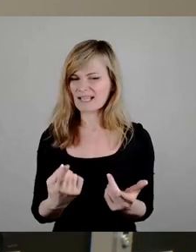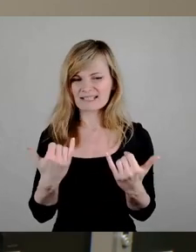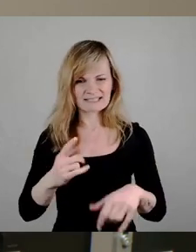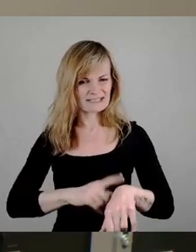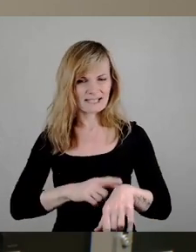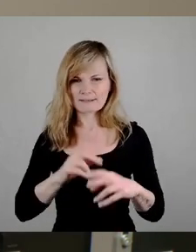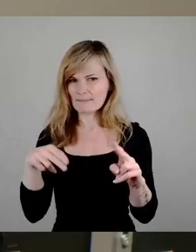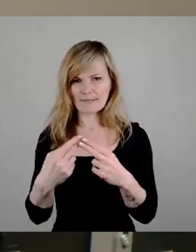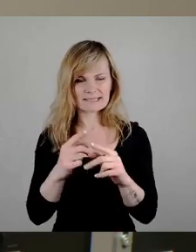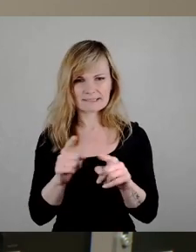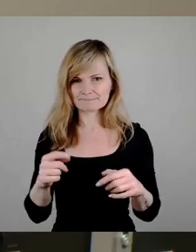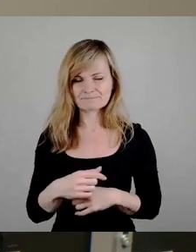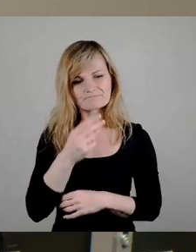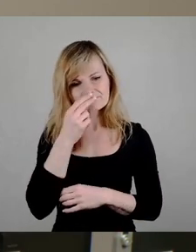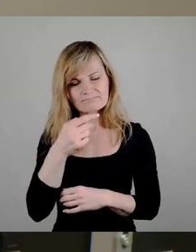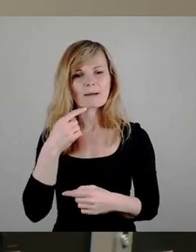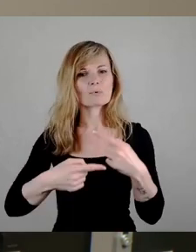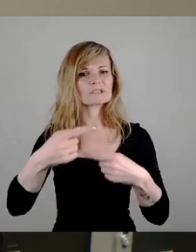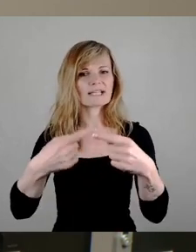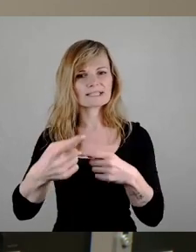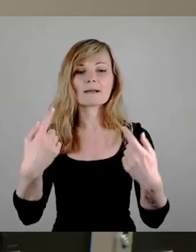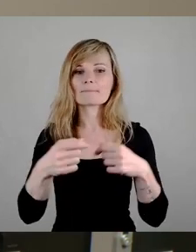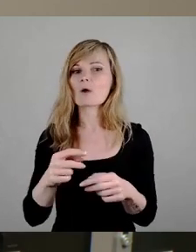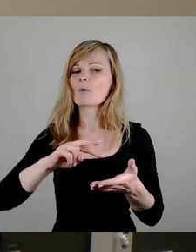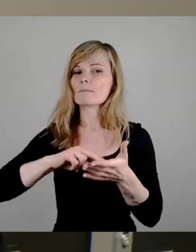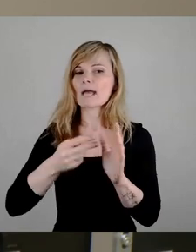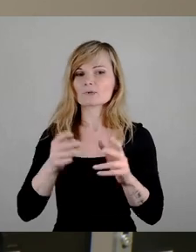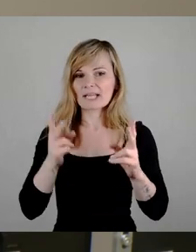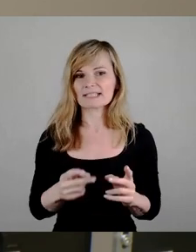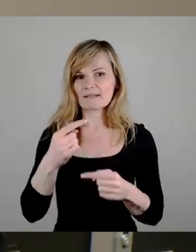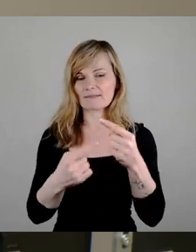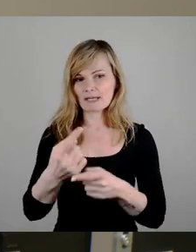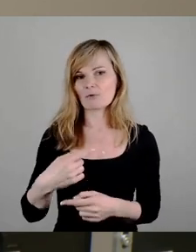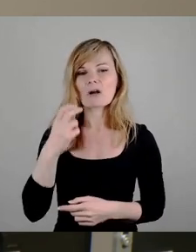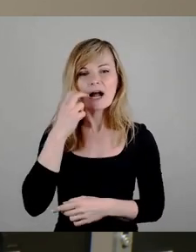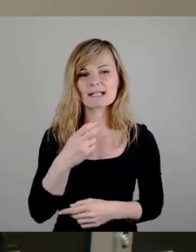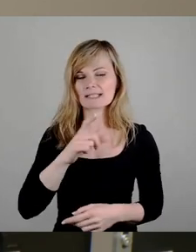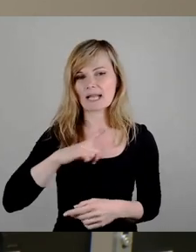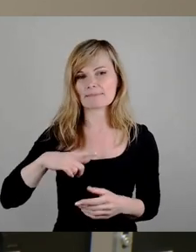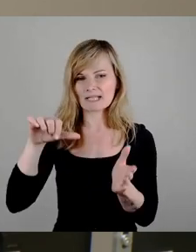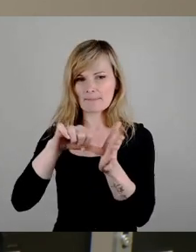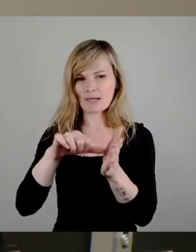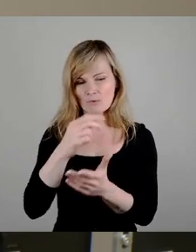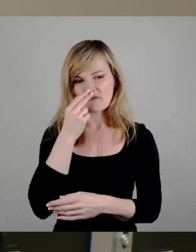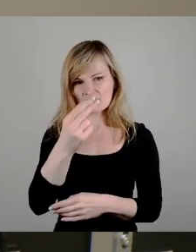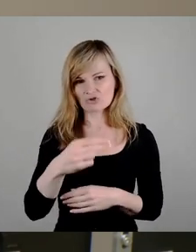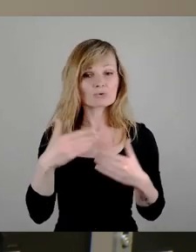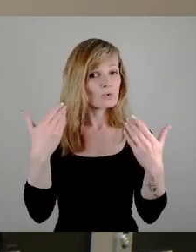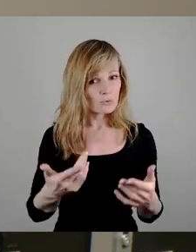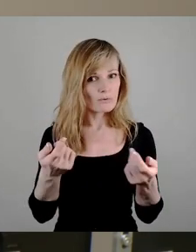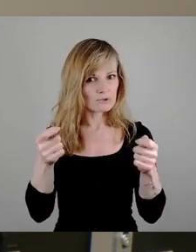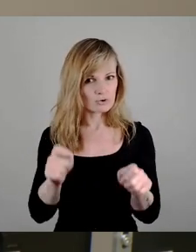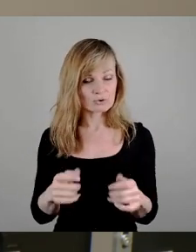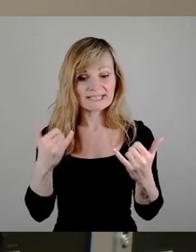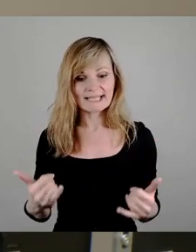Auch wenn man sich die Prozesse bei der bauplanungsrechtlichen Entwicklung des Altenlepsiger Bahnhofs ansieht, macht ein derartiger Beschluss zum jetzigen